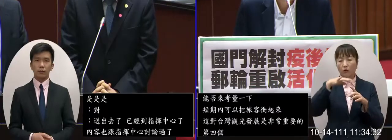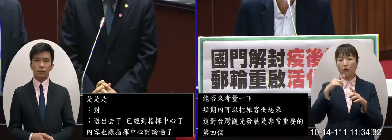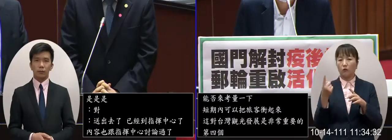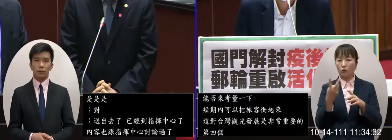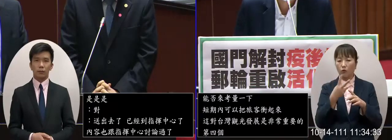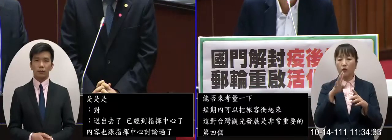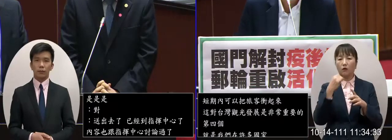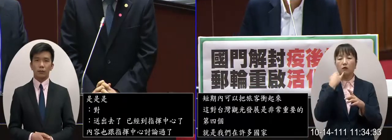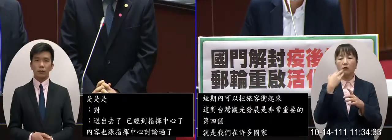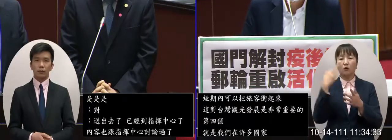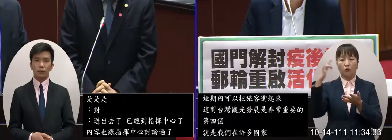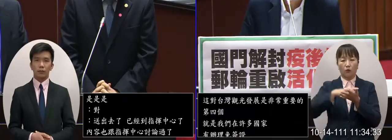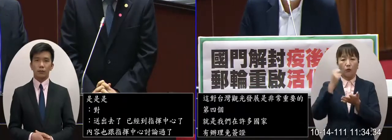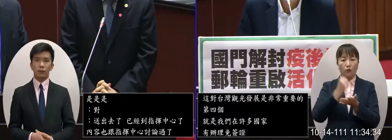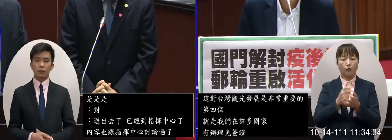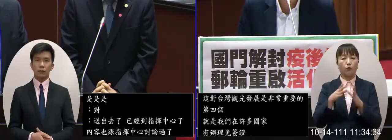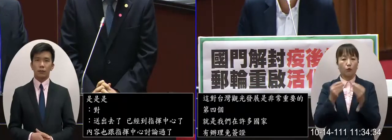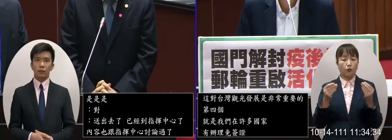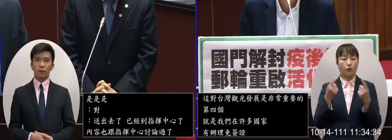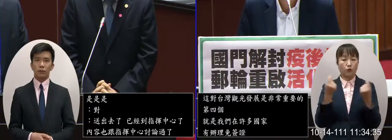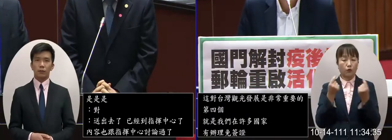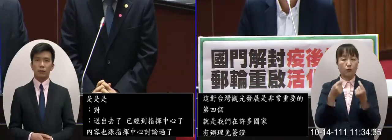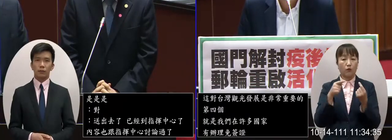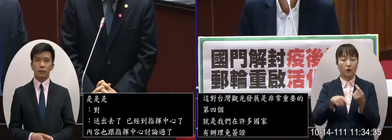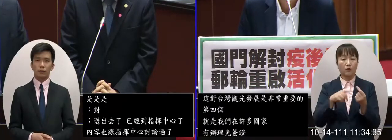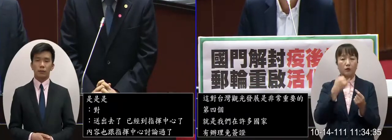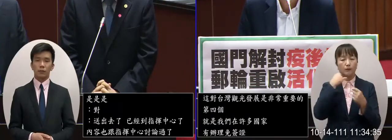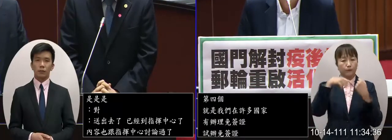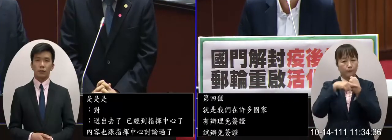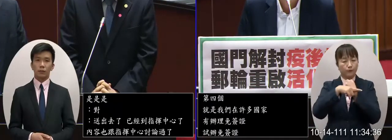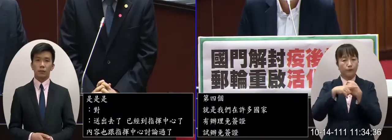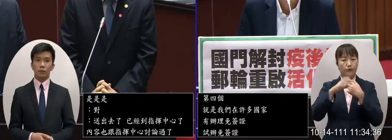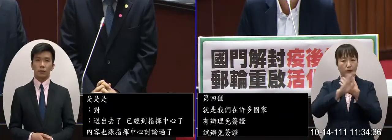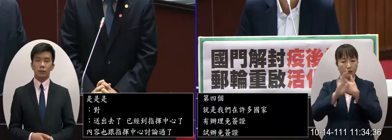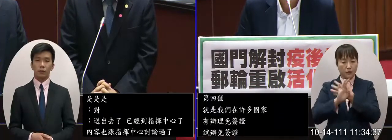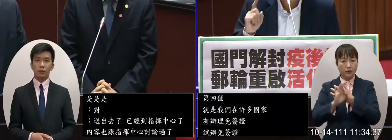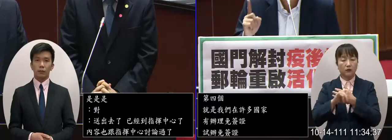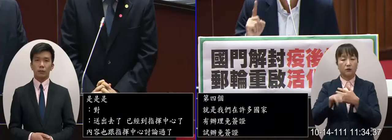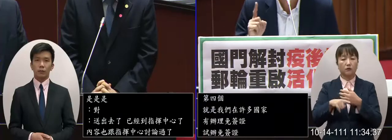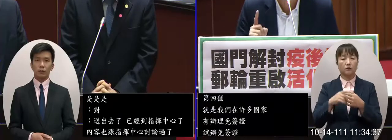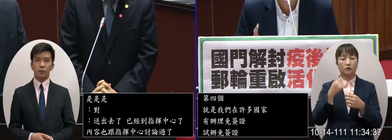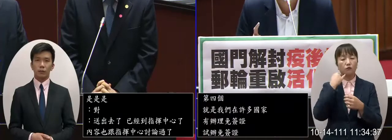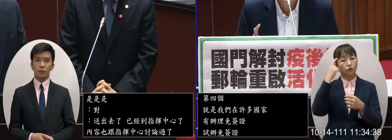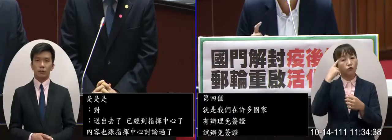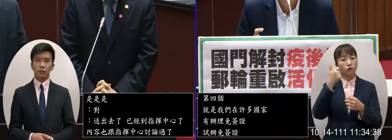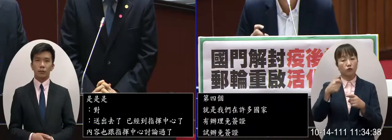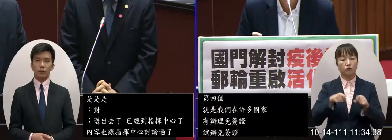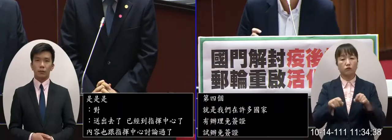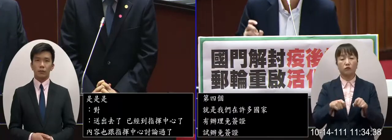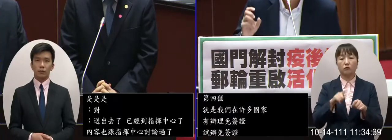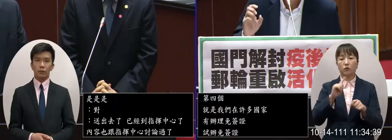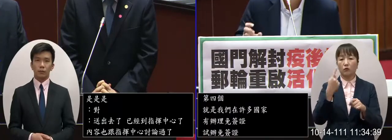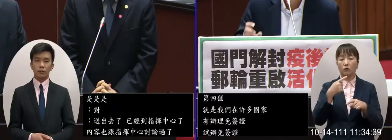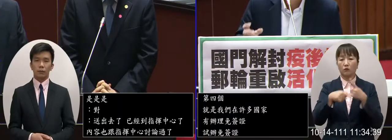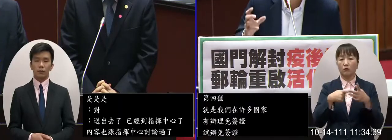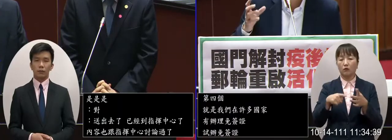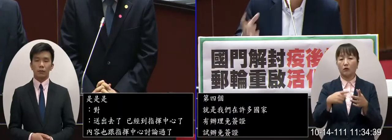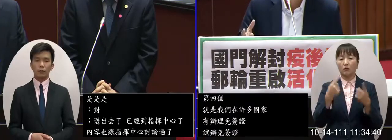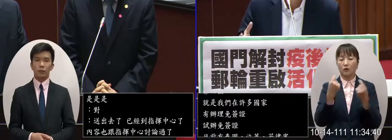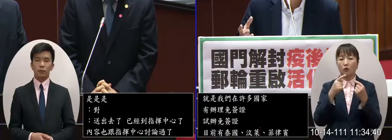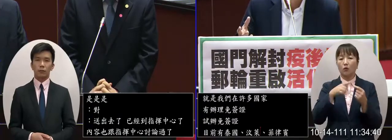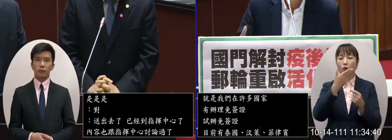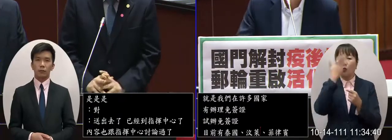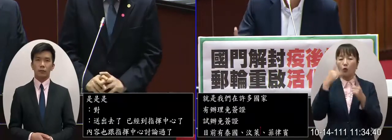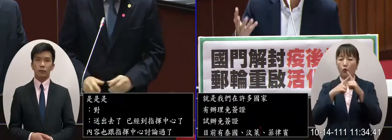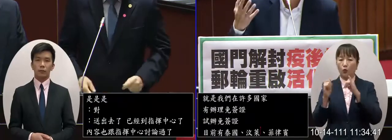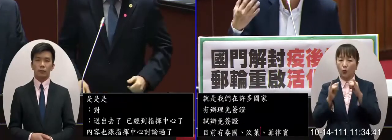個國家目前免簽證那我看到的資料是說我們會繼續來延長事辦免簽證那我也覺得非常好的原因是因為它就可以讓這些